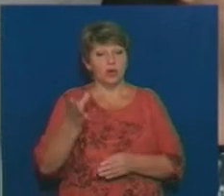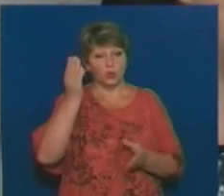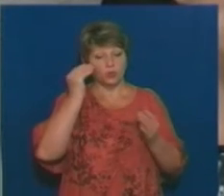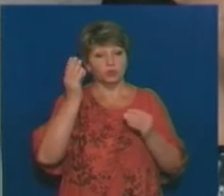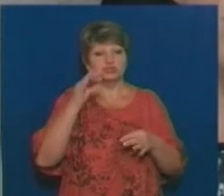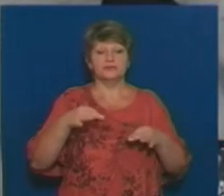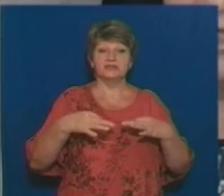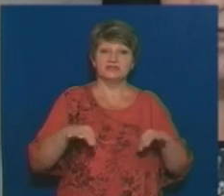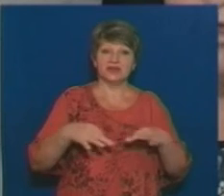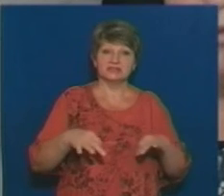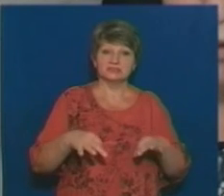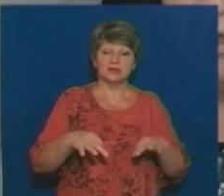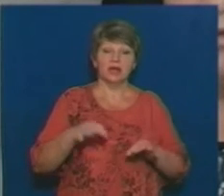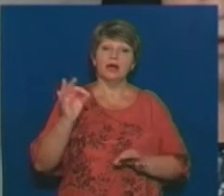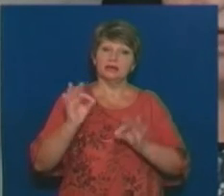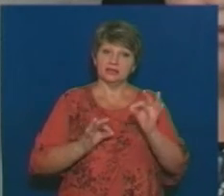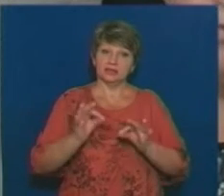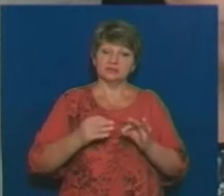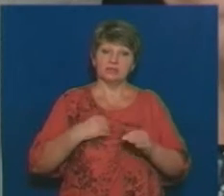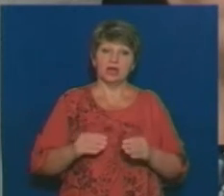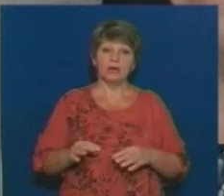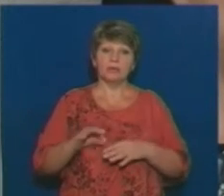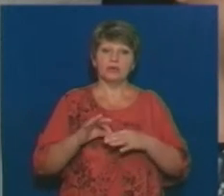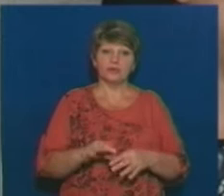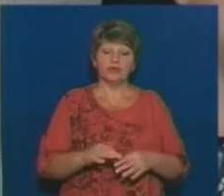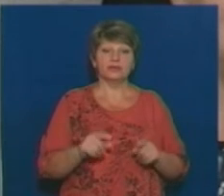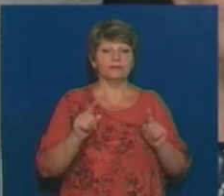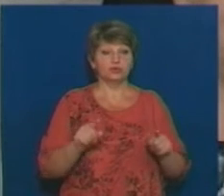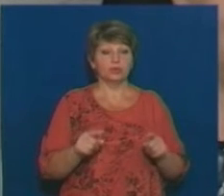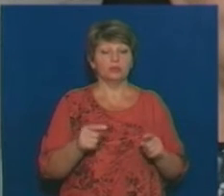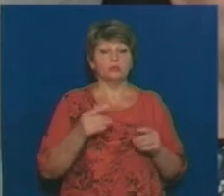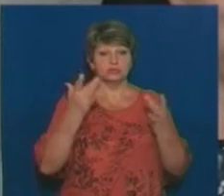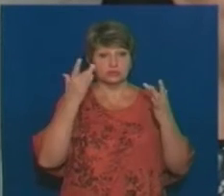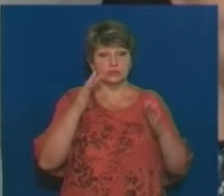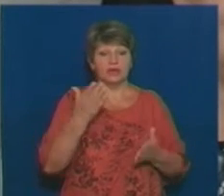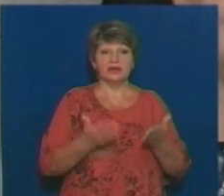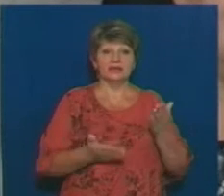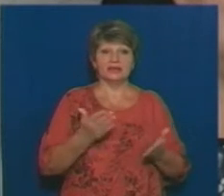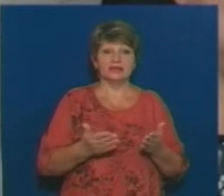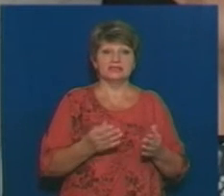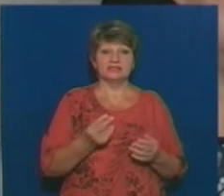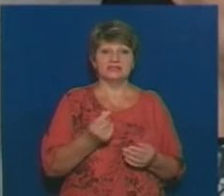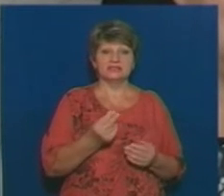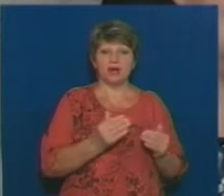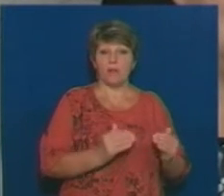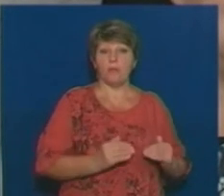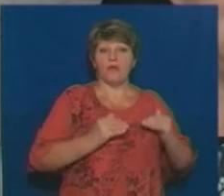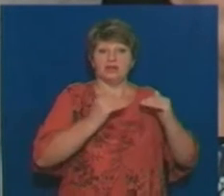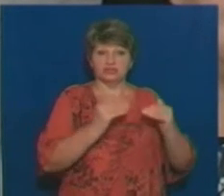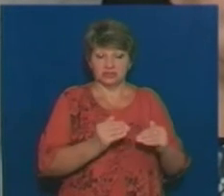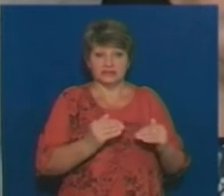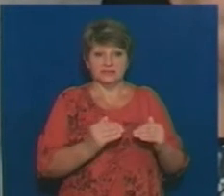15%. Індексацію ми проводимо, закручуємо в тому, що, якщо ціна в темпах повищається, і ми